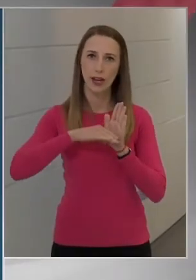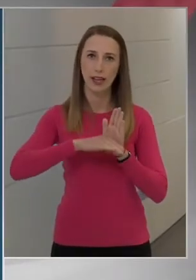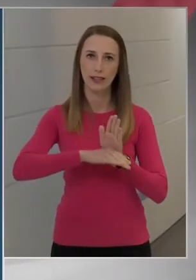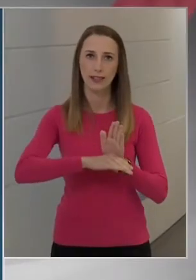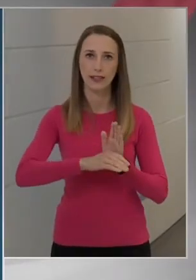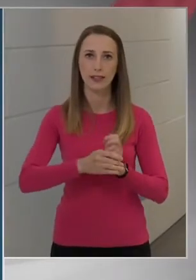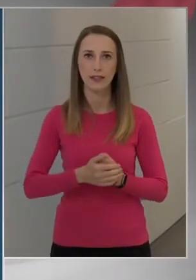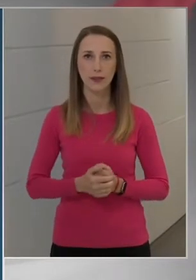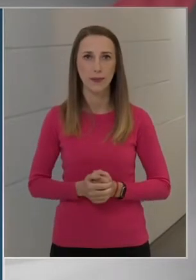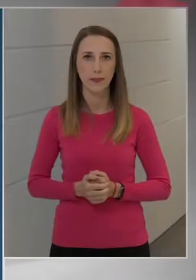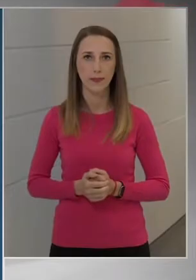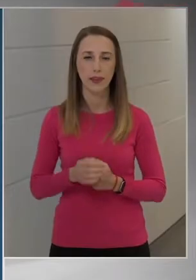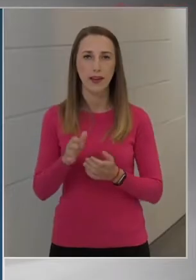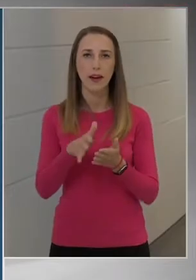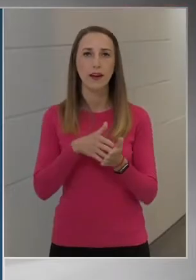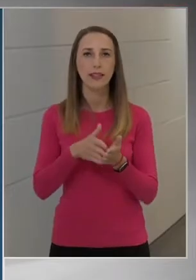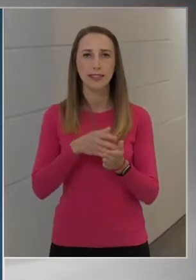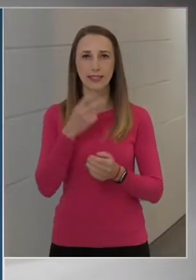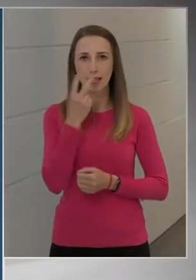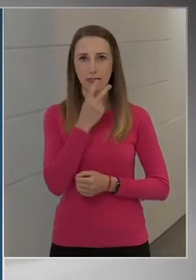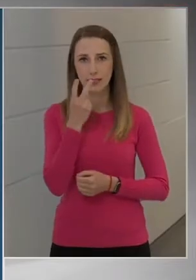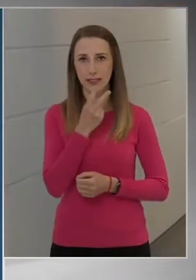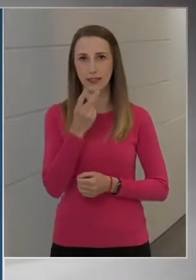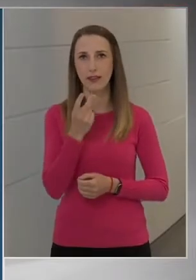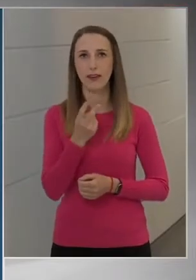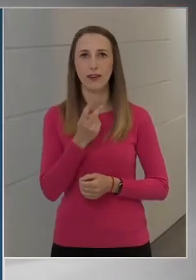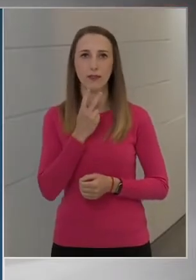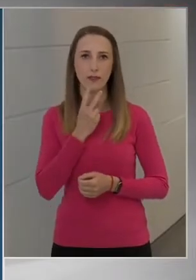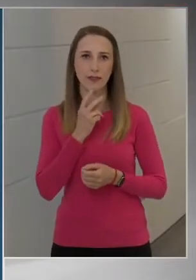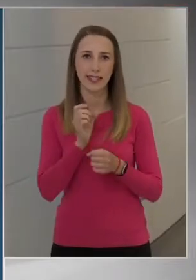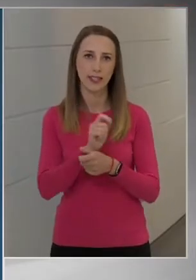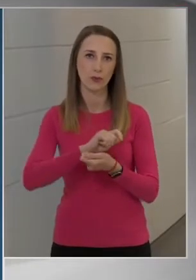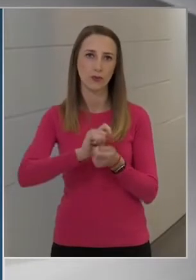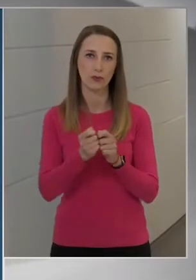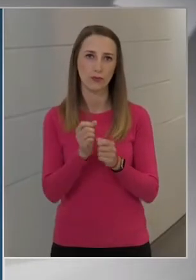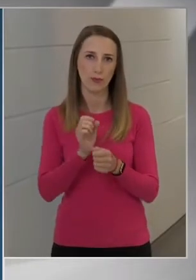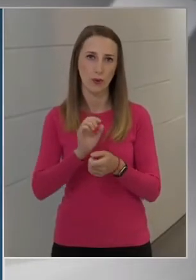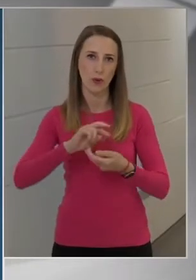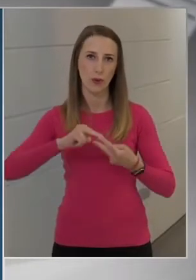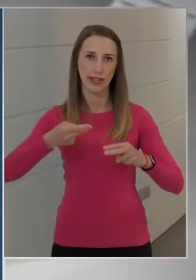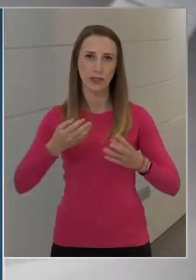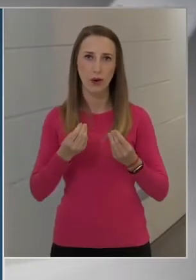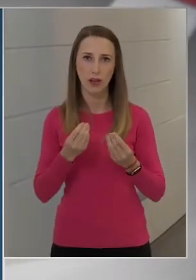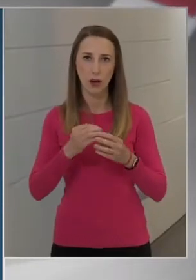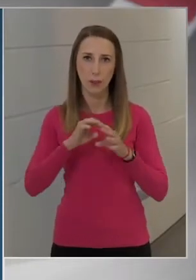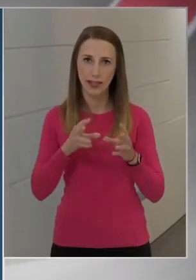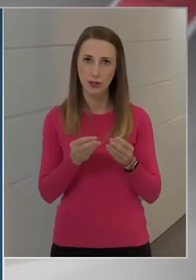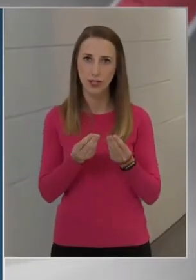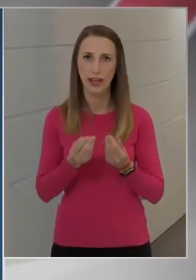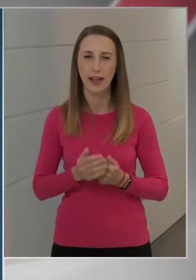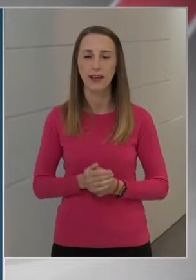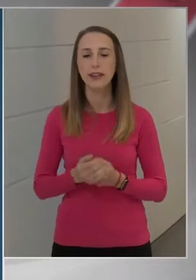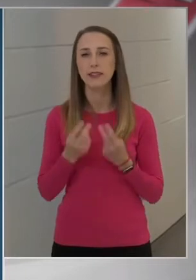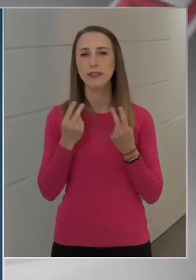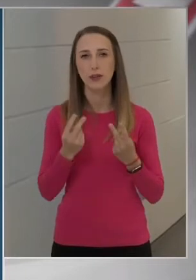a szennyvízben a vírus örökítőanyag mennyisége. Ez nagyon fontos